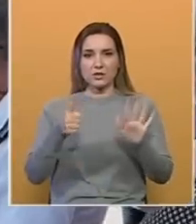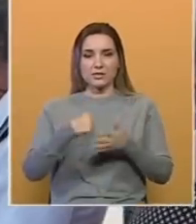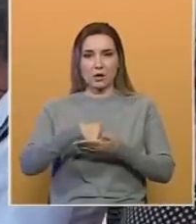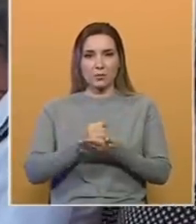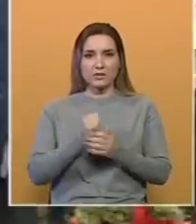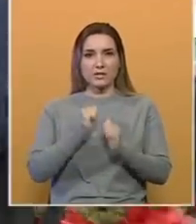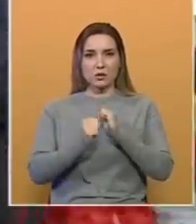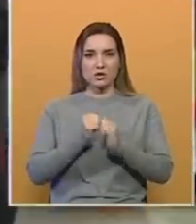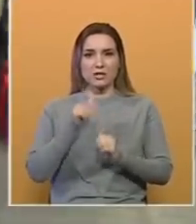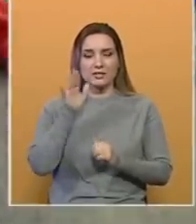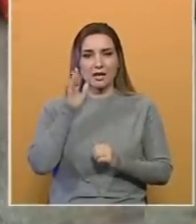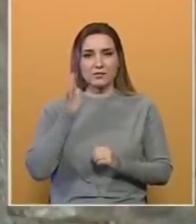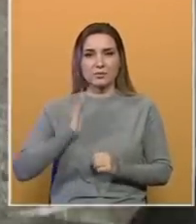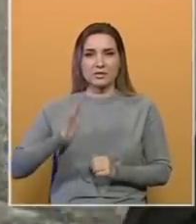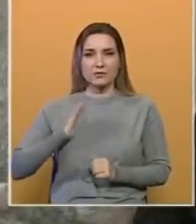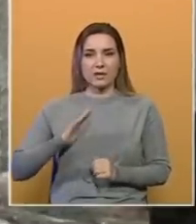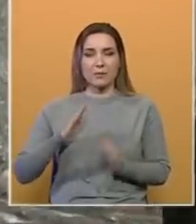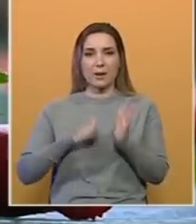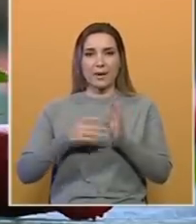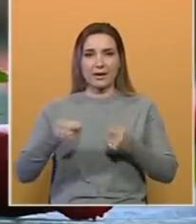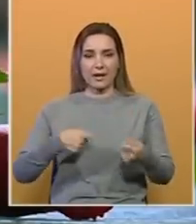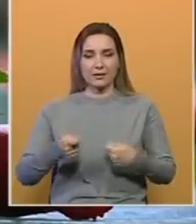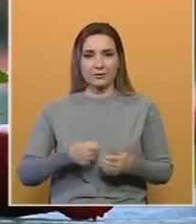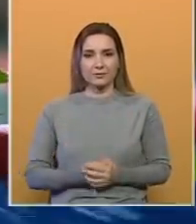obljetnica zločina na Carajevskim civilima na Markalama.